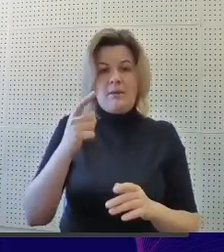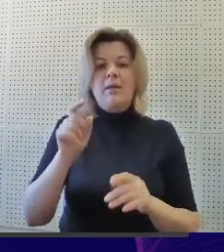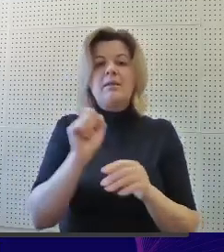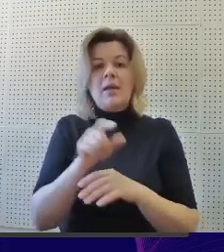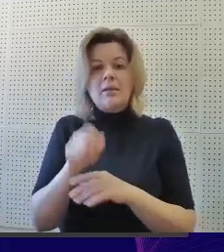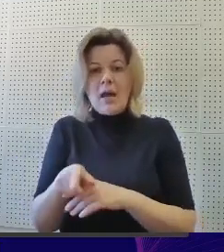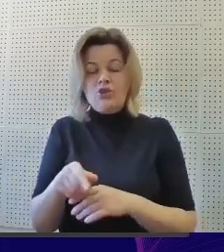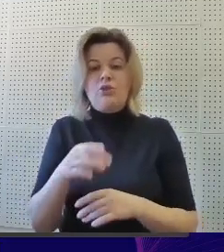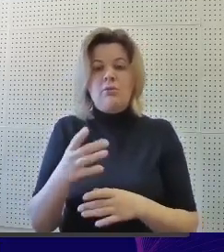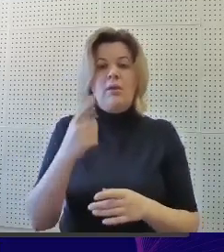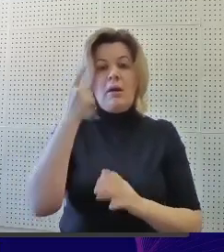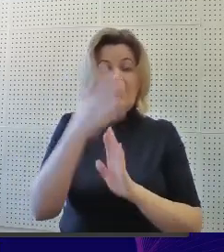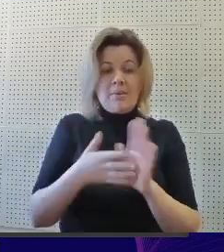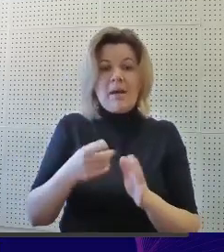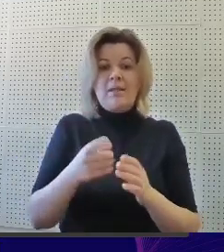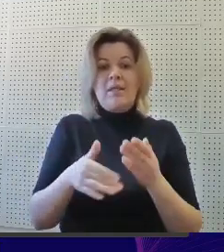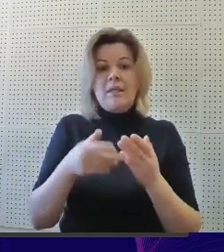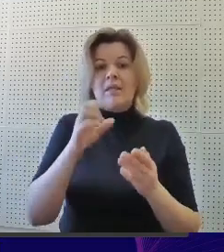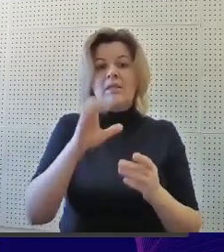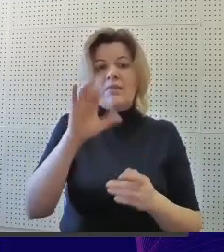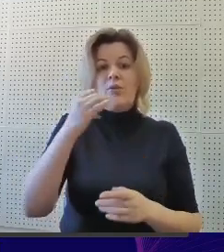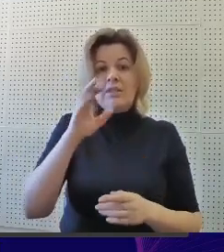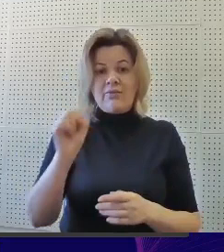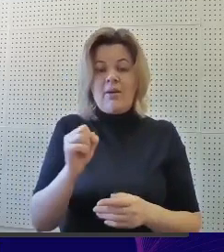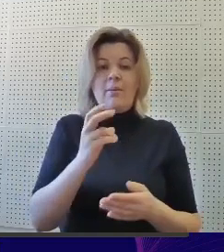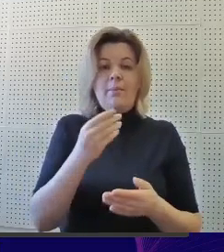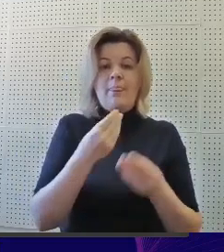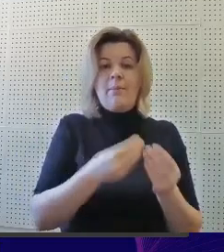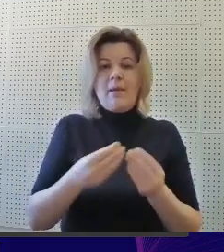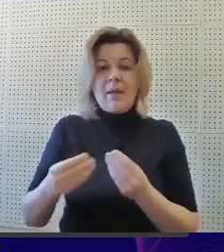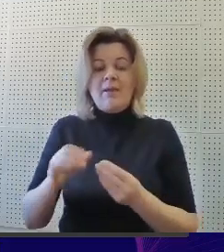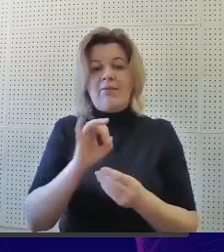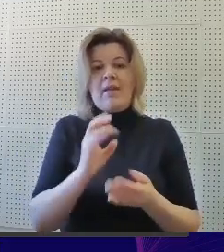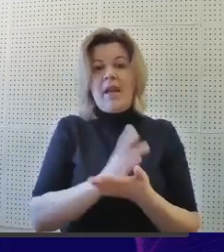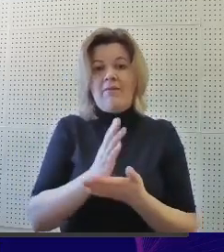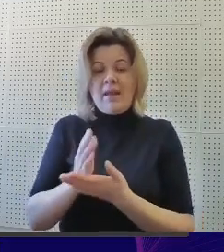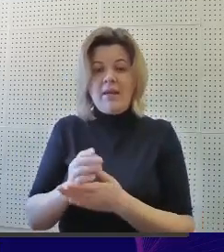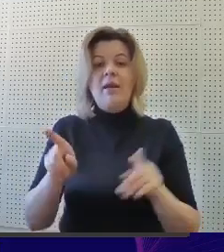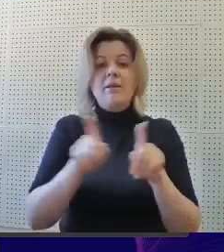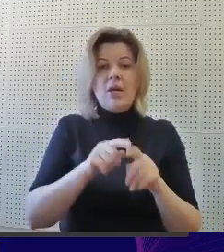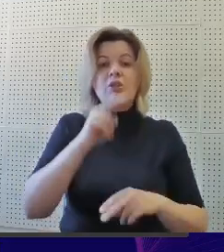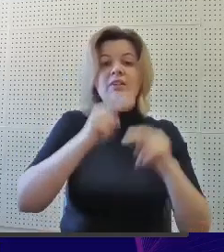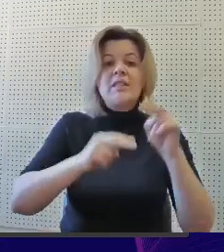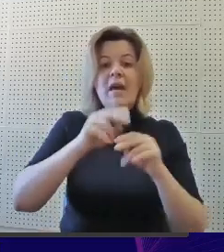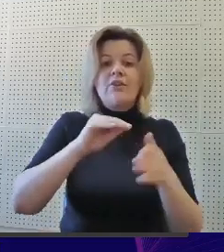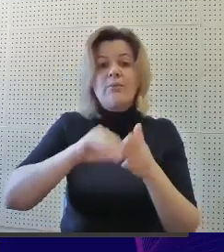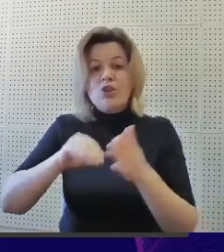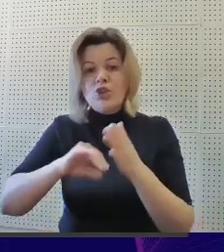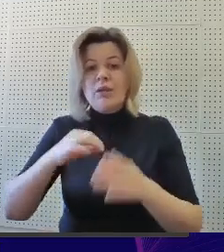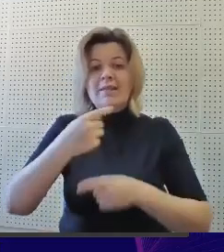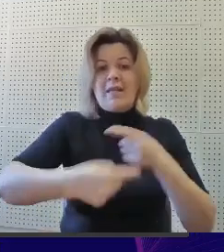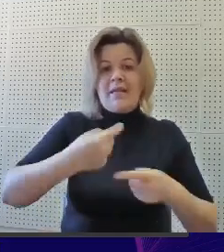идентифицирует неявно заданные свойства предметов и явлений, а также выстраивает причинно-следственные связи.